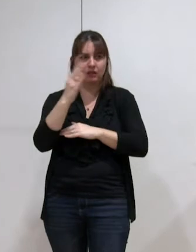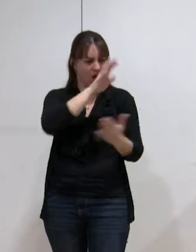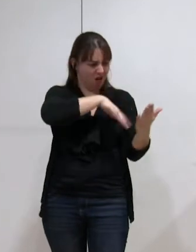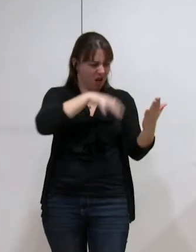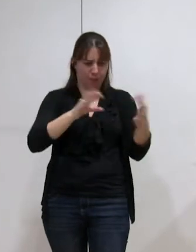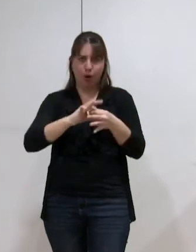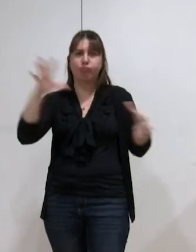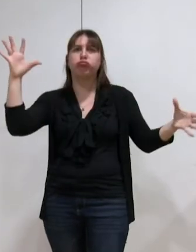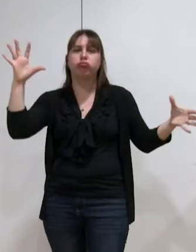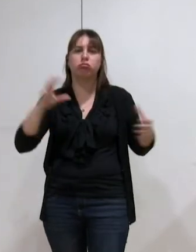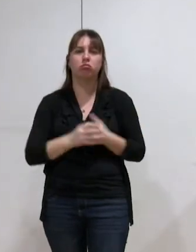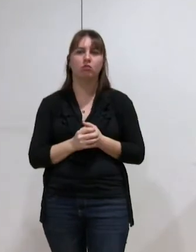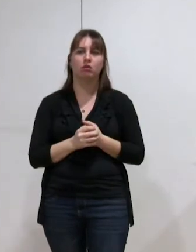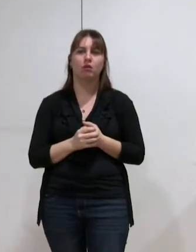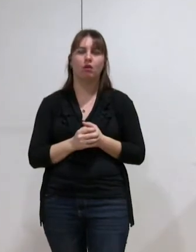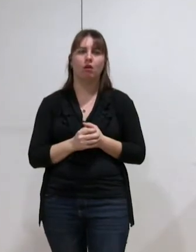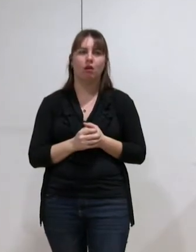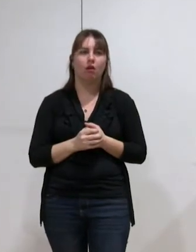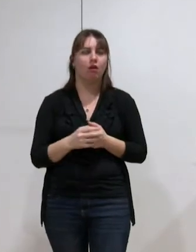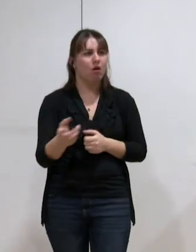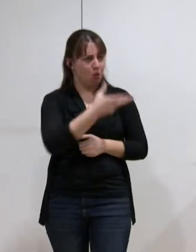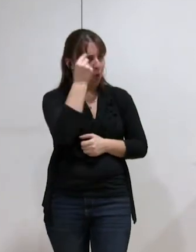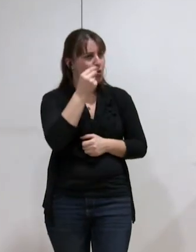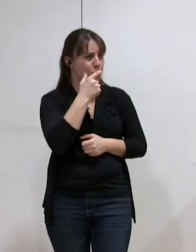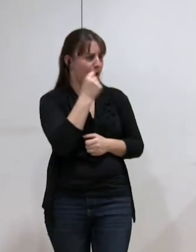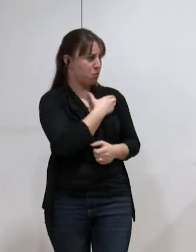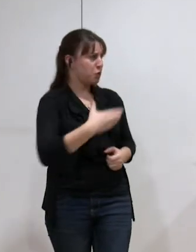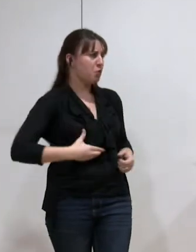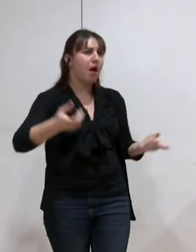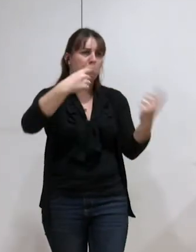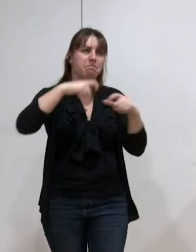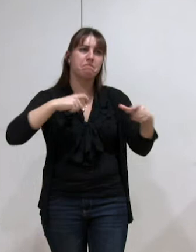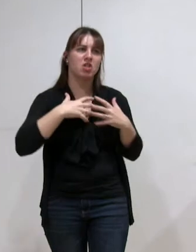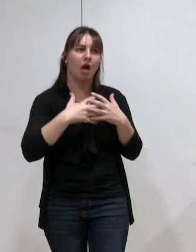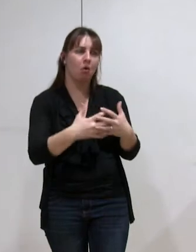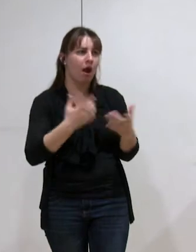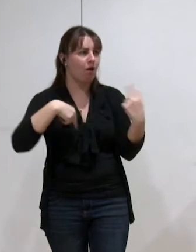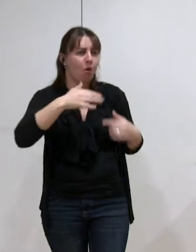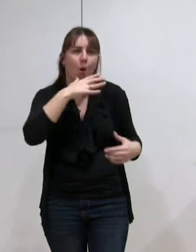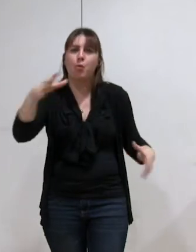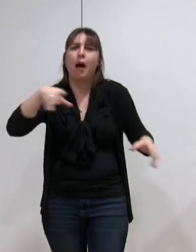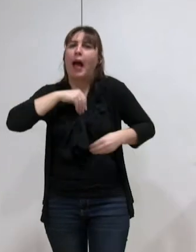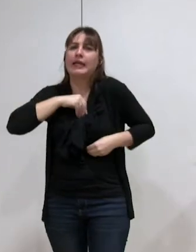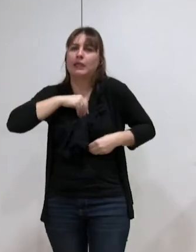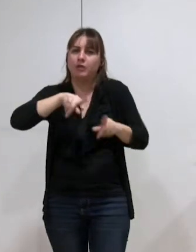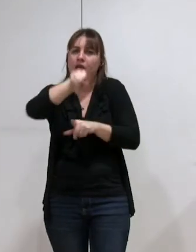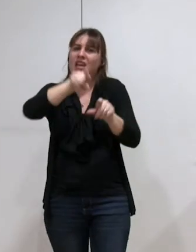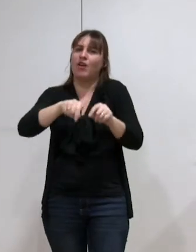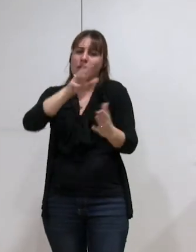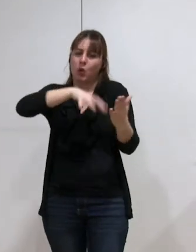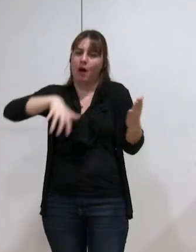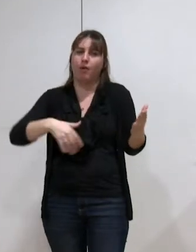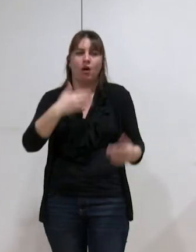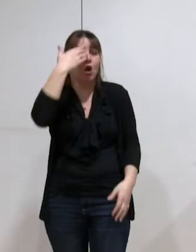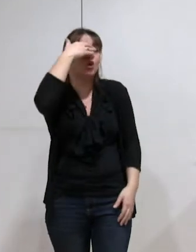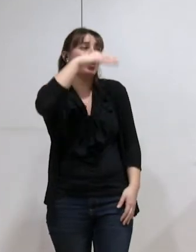ce rapport. Vous comprendrez donc, monsieur le maire et mes chers collègues, que nous ne pouvons accepter cette évaluation. Je sais